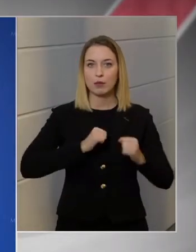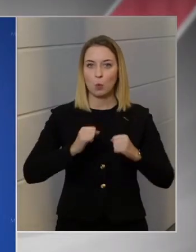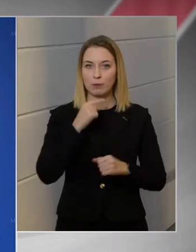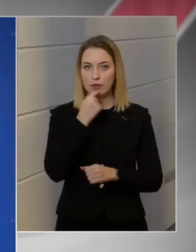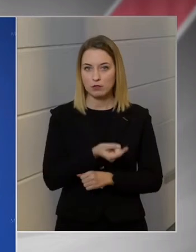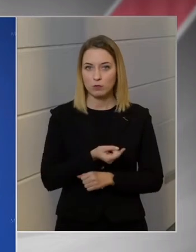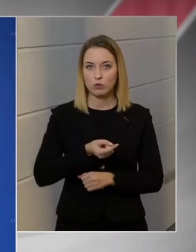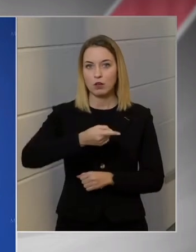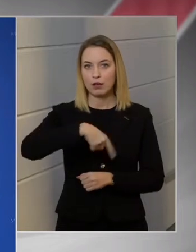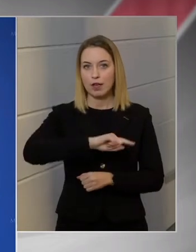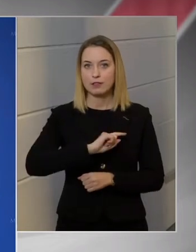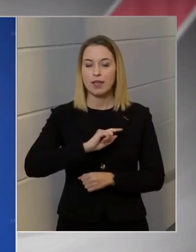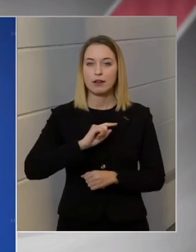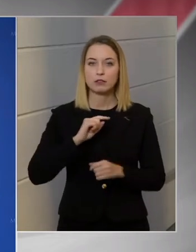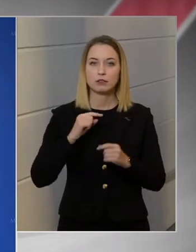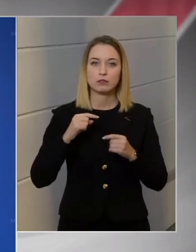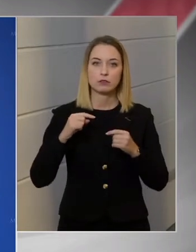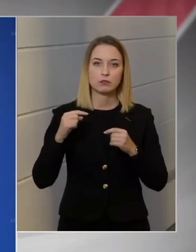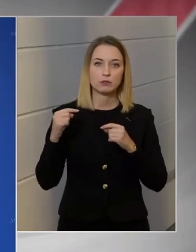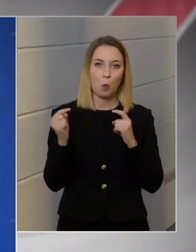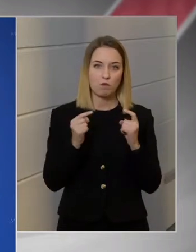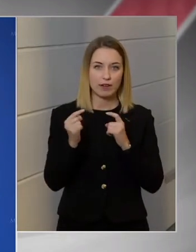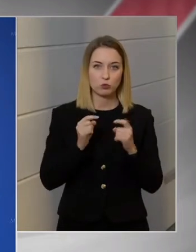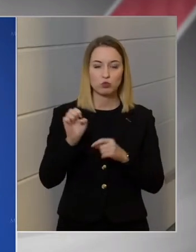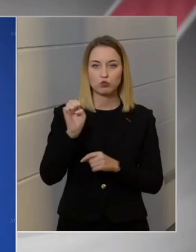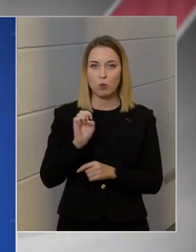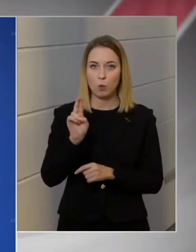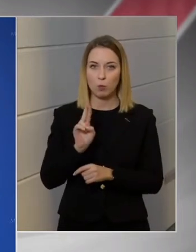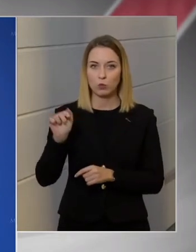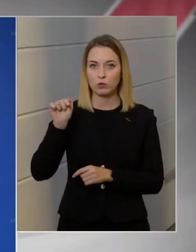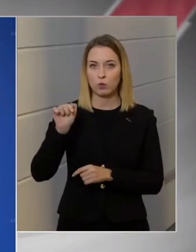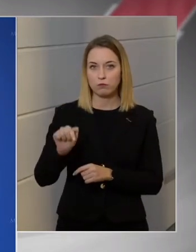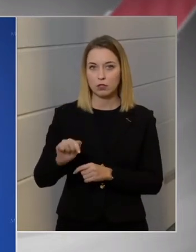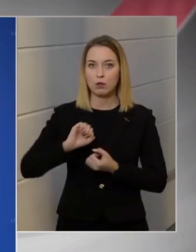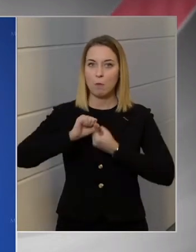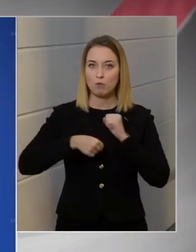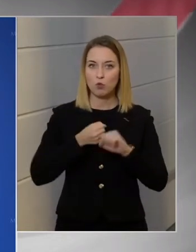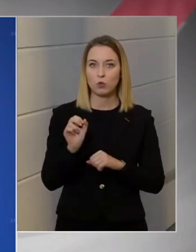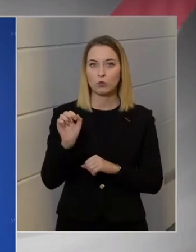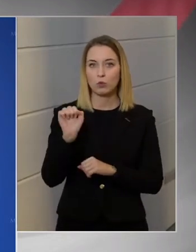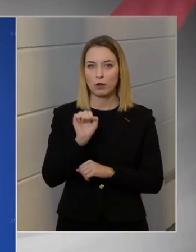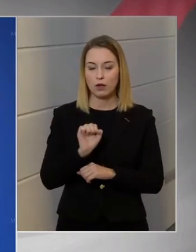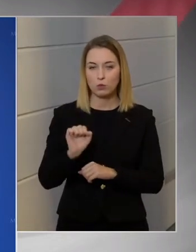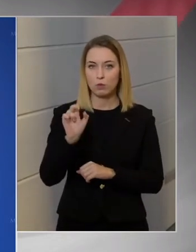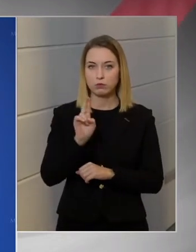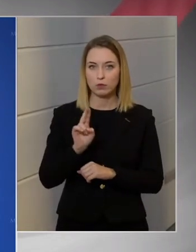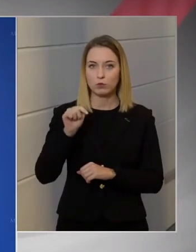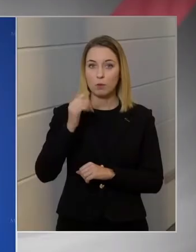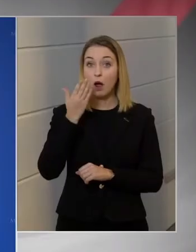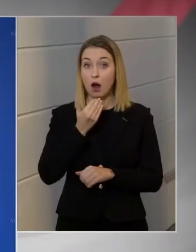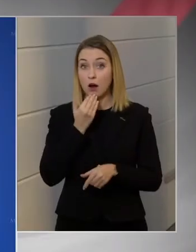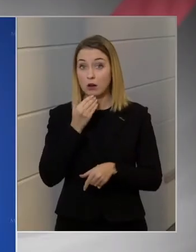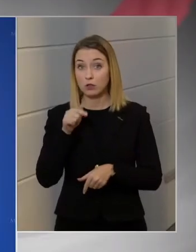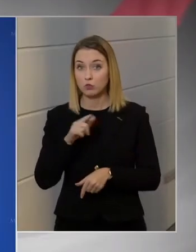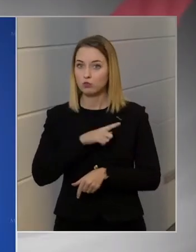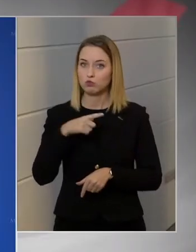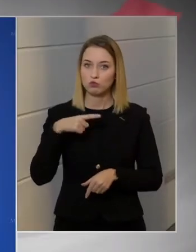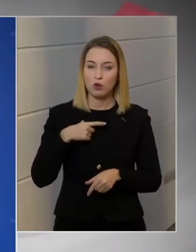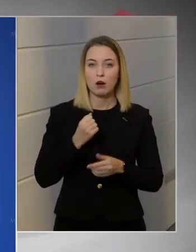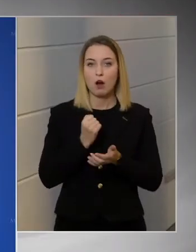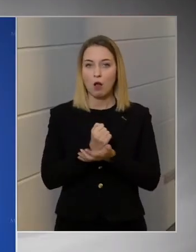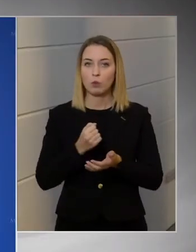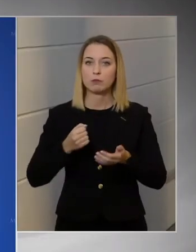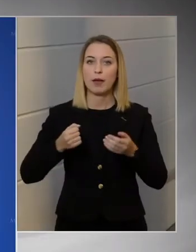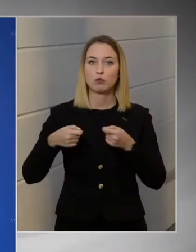ezek a konfliktusok az Európai Unióban, ha egy működő Európai Uniót akarunk, akkor csak alkotmányos szervek